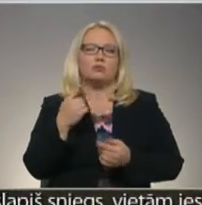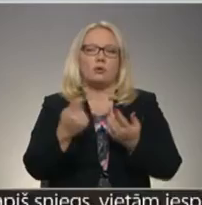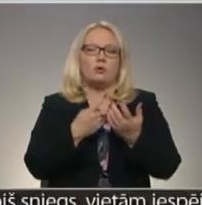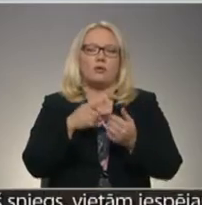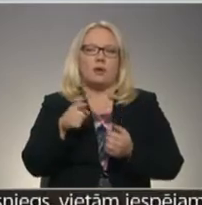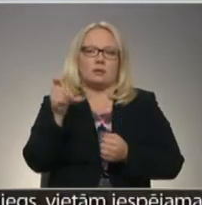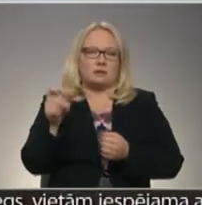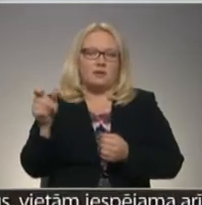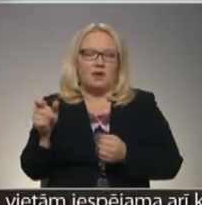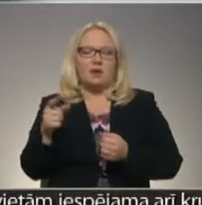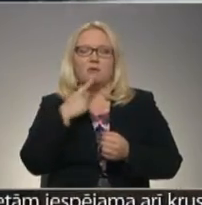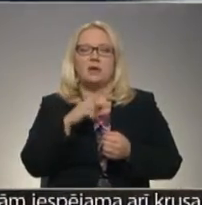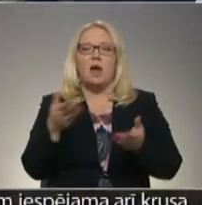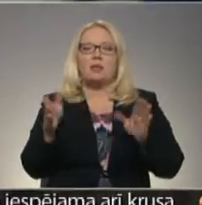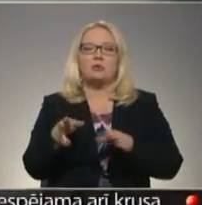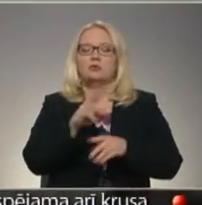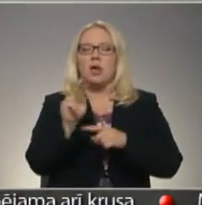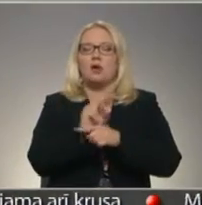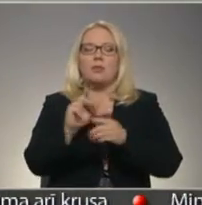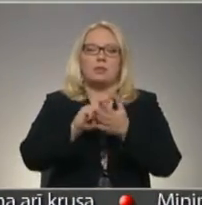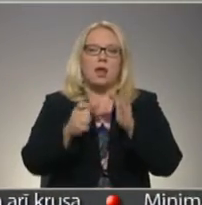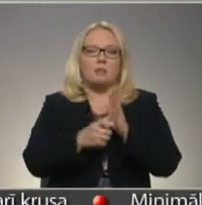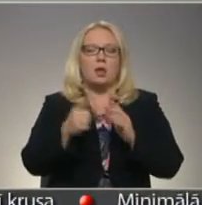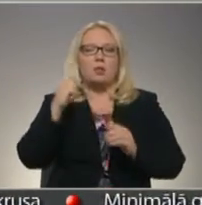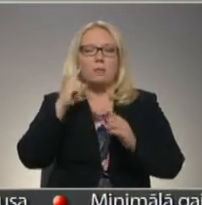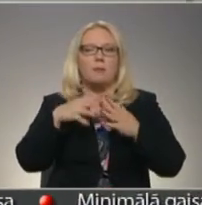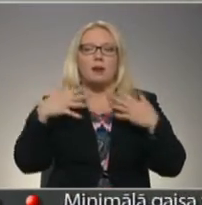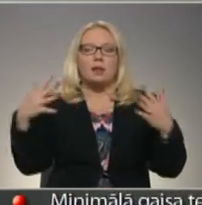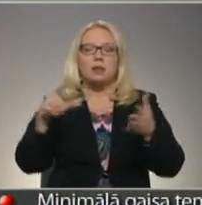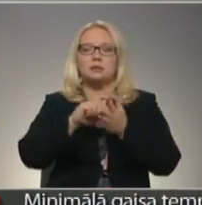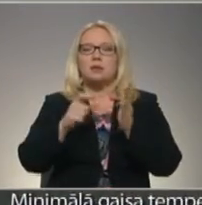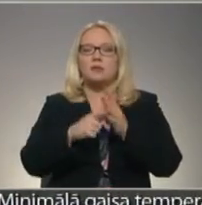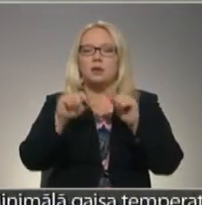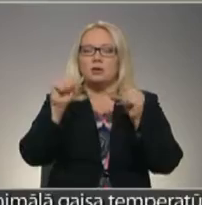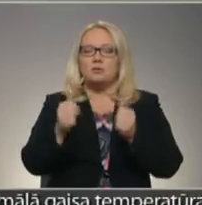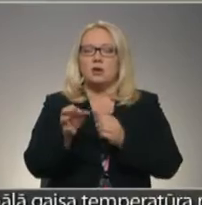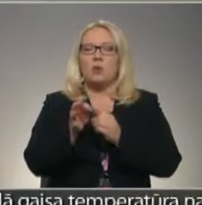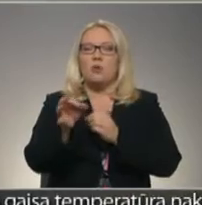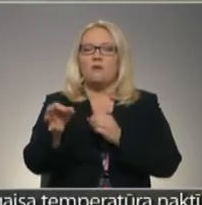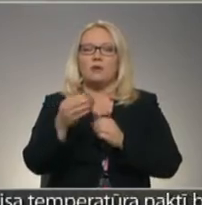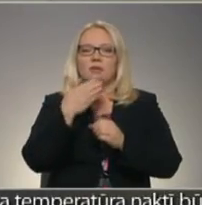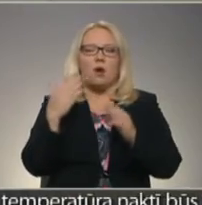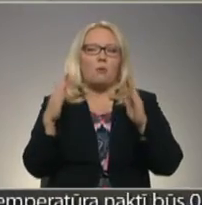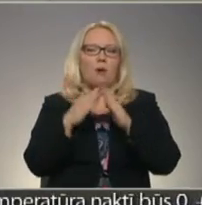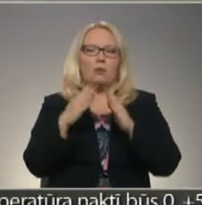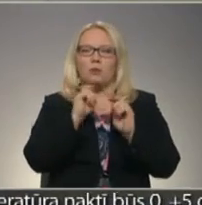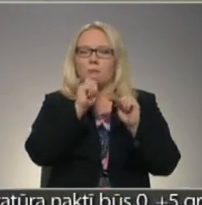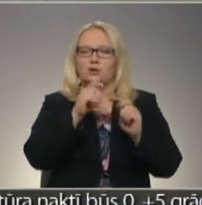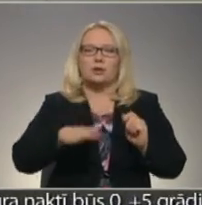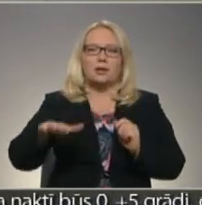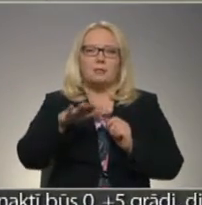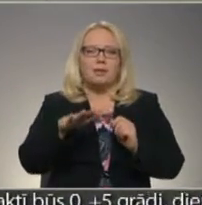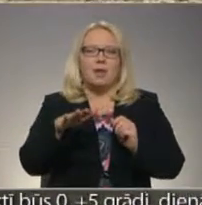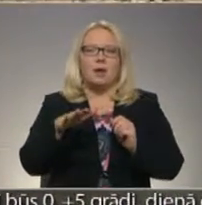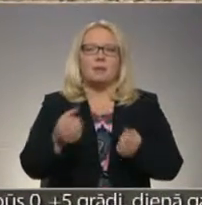Atlikušies neremontētajā stāvpās tikšot domāts par lielāku dzīvokļu izveidi, jo novadā nav arī mājokļu kopiešķir ģimenēm